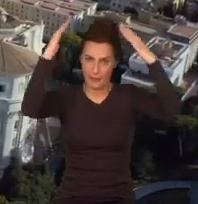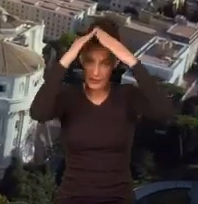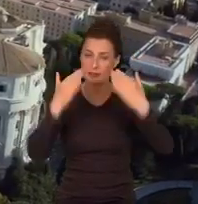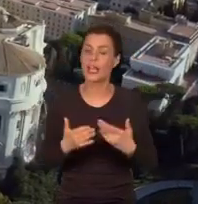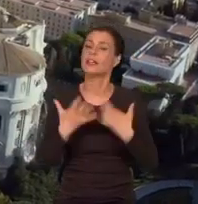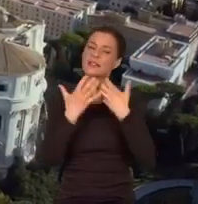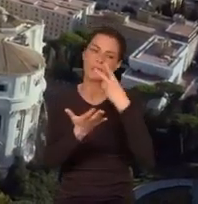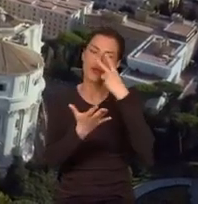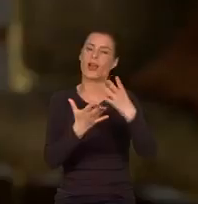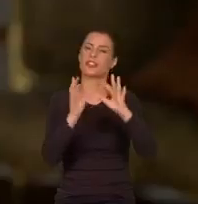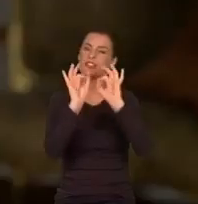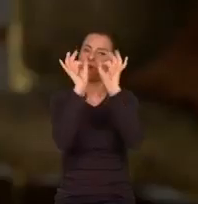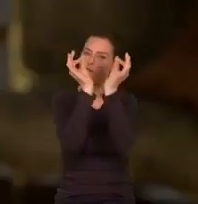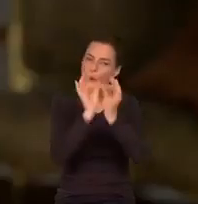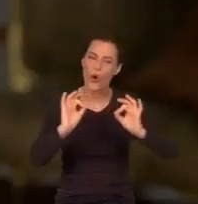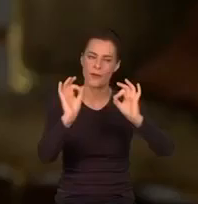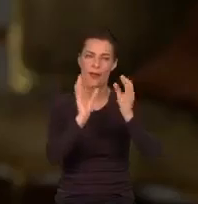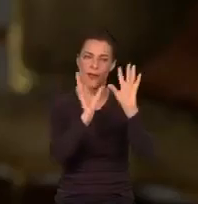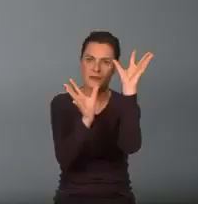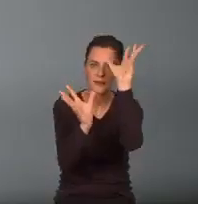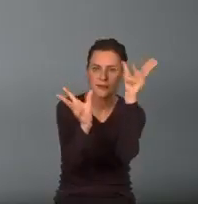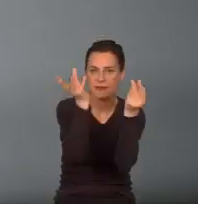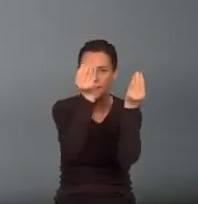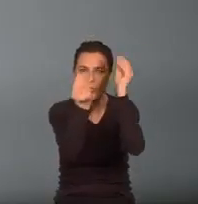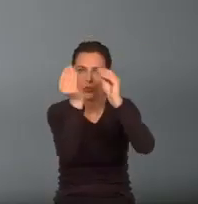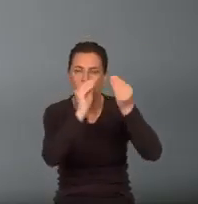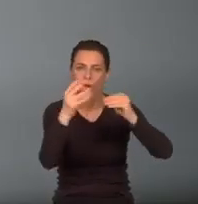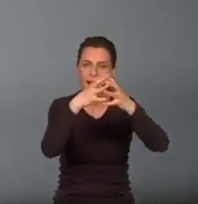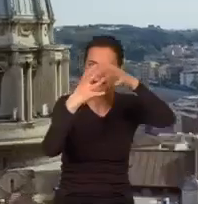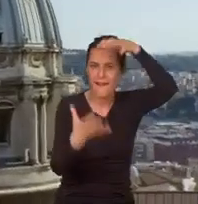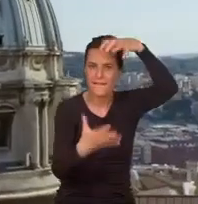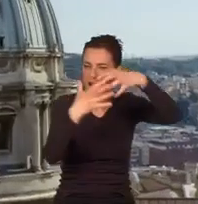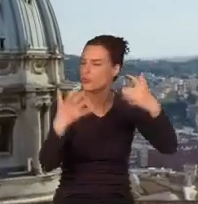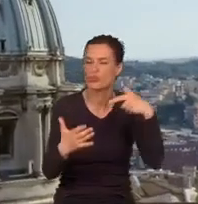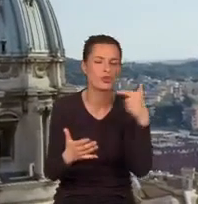ale i formą, przymiotami estetycznymi. Musiał być okazały.